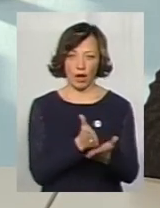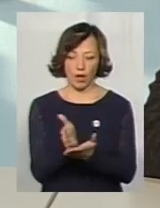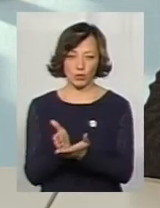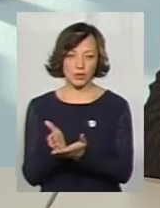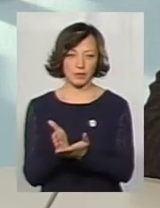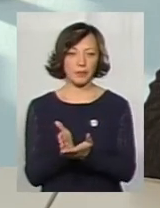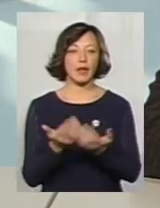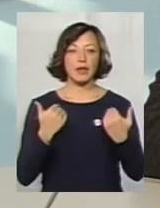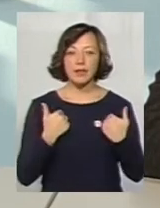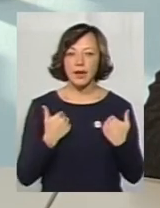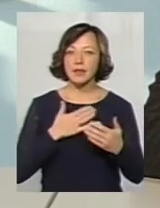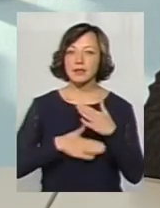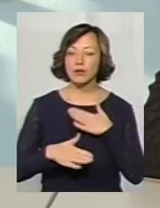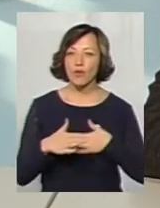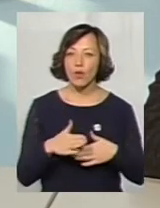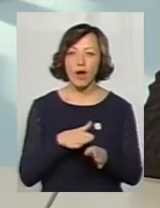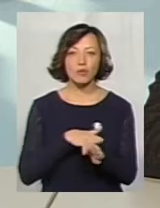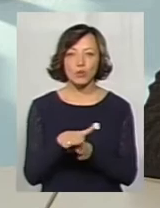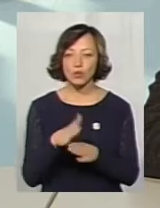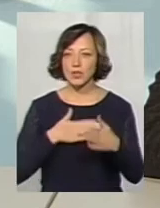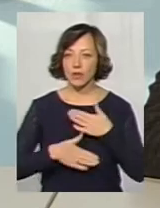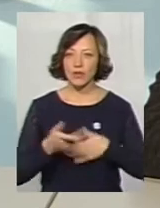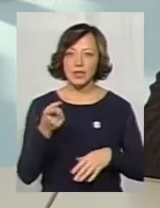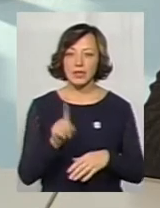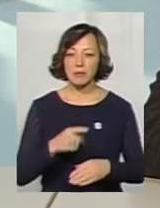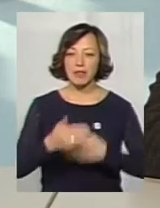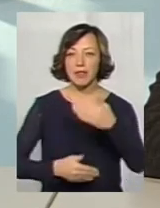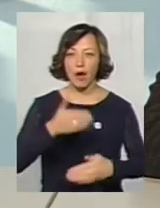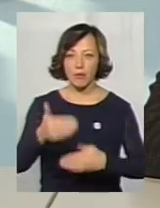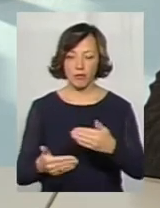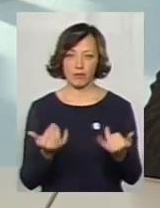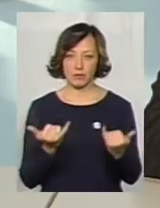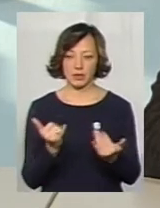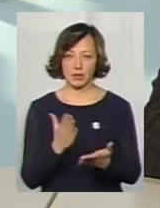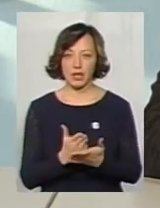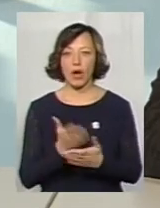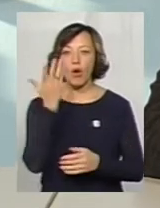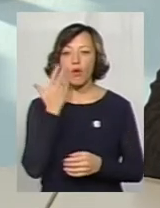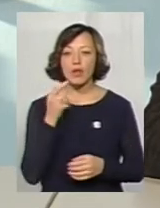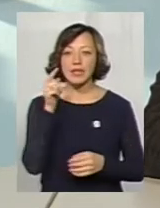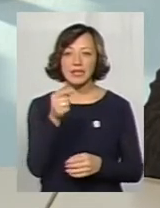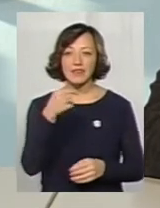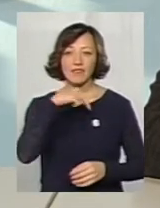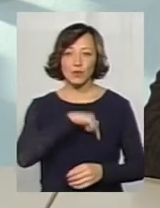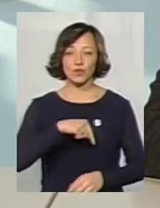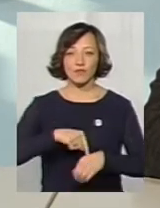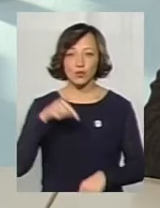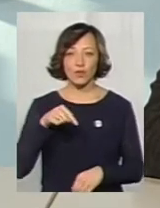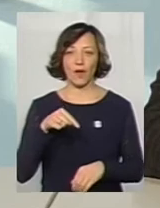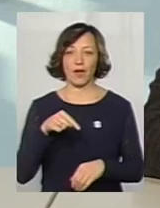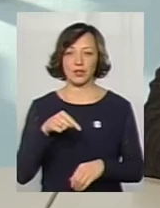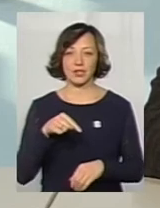Я задоволений, абсолютно задоволений тим темпом, який ми задали. Коли ти внутрішньо відчуваєш